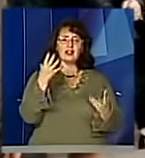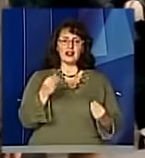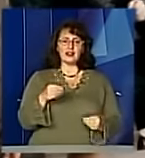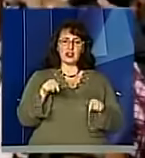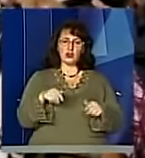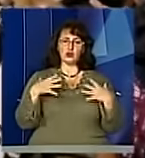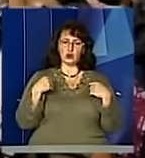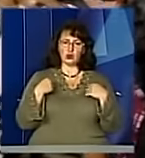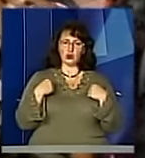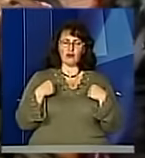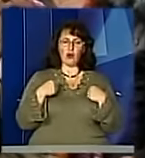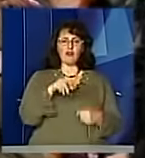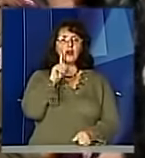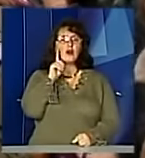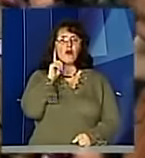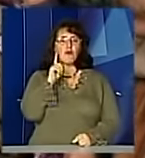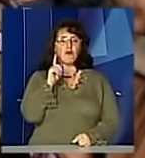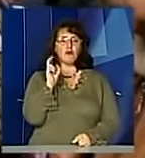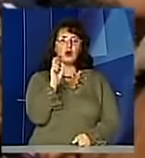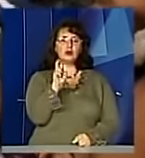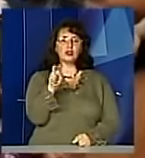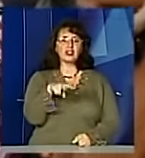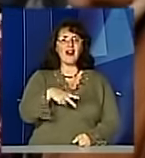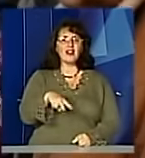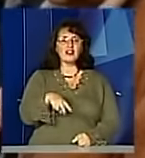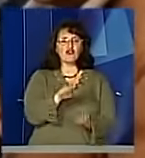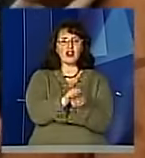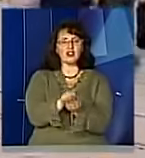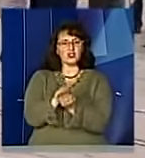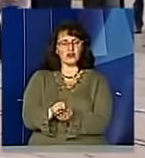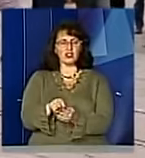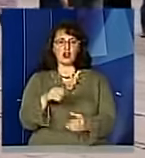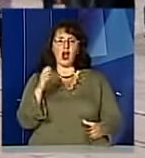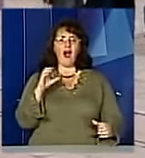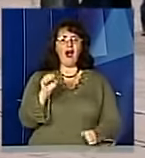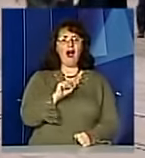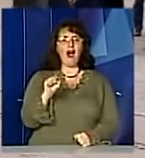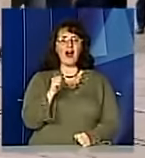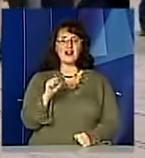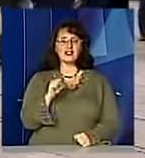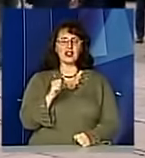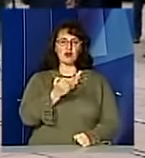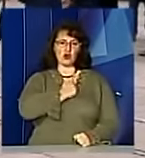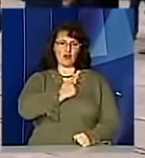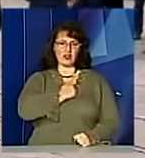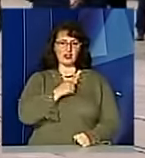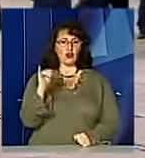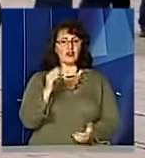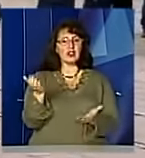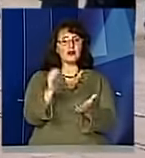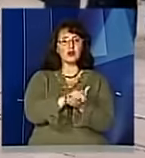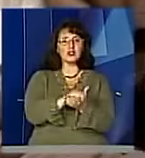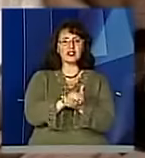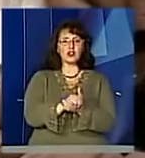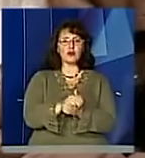молодь зі Сходу побувала на Личаківському кладовищі в Академії сухопутних військ та обговорили тему війни з львівськими студентами під час